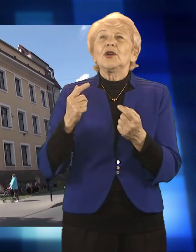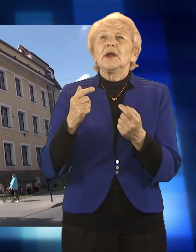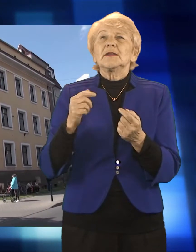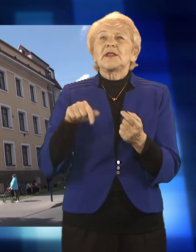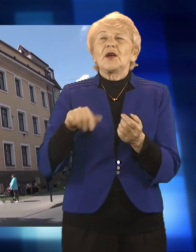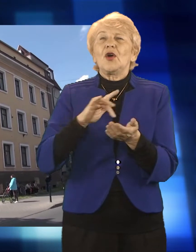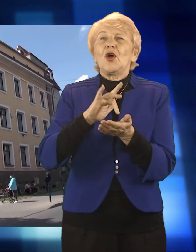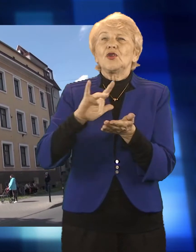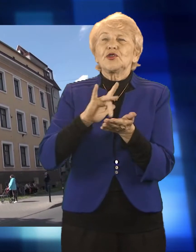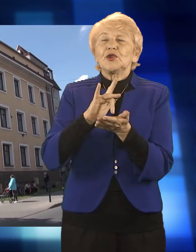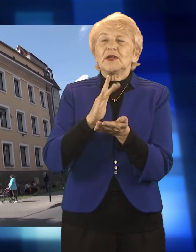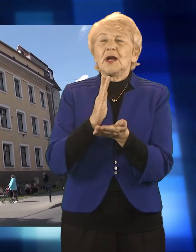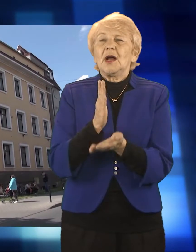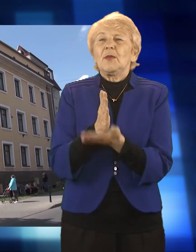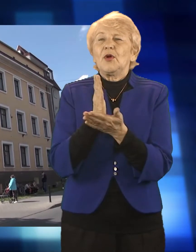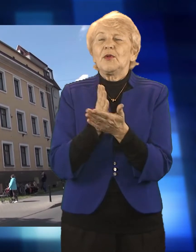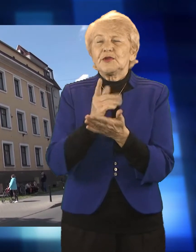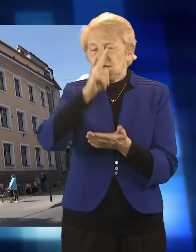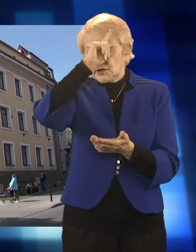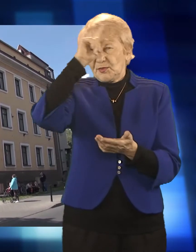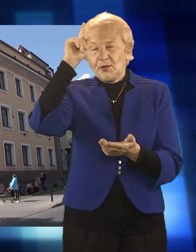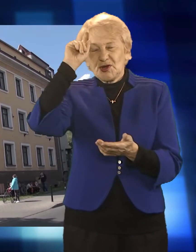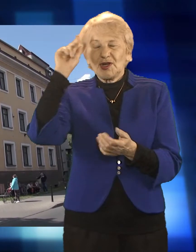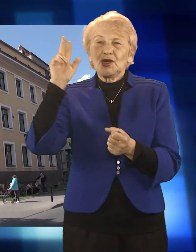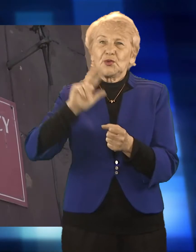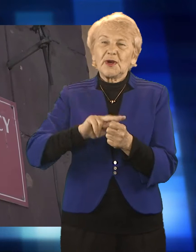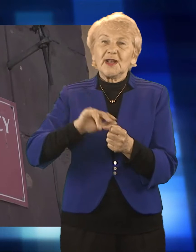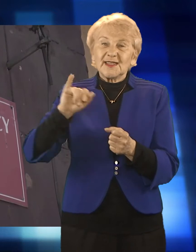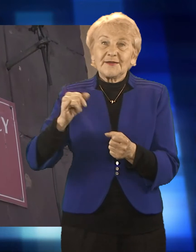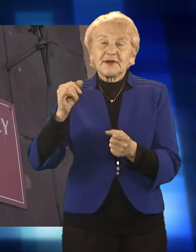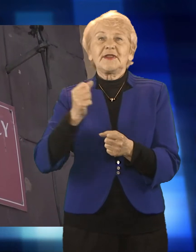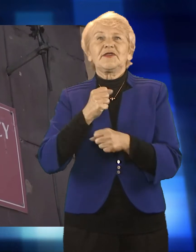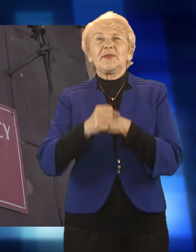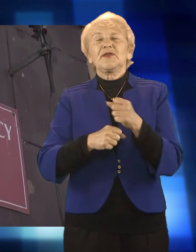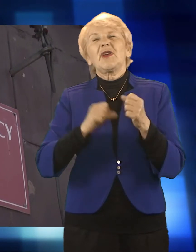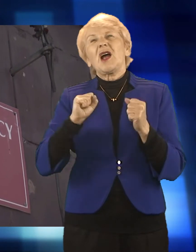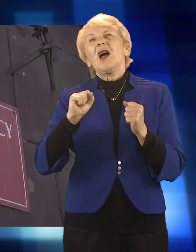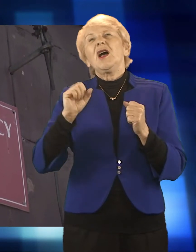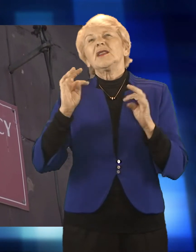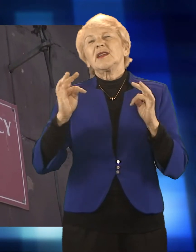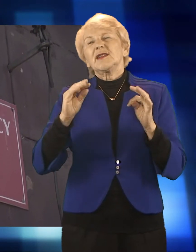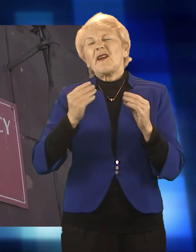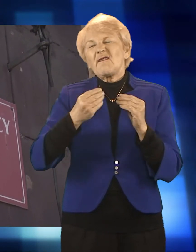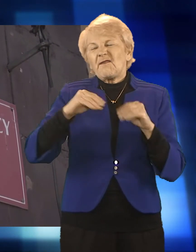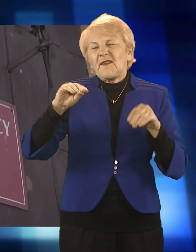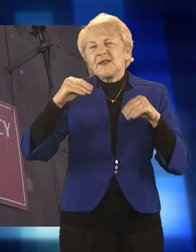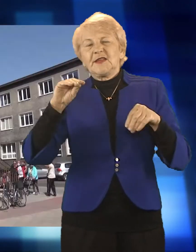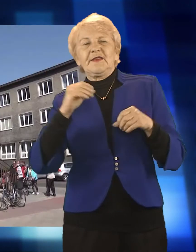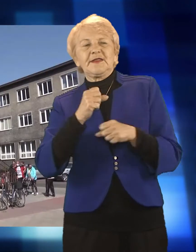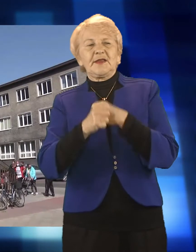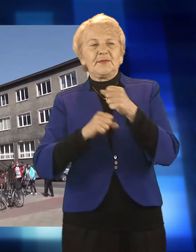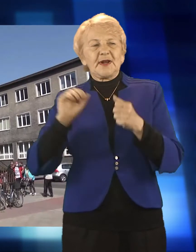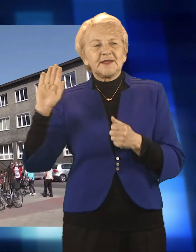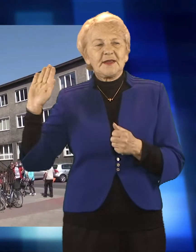Ośrodek Pomocy Społecznej to instytucja samorządowa świadcząca pomoc społeczną, która działa na terenie każdej gminy w Polsce.